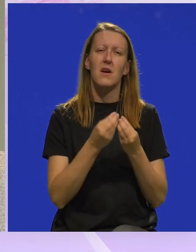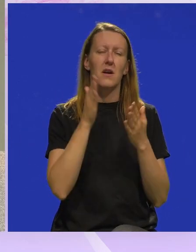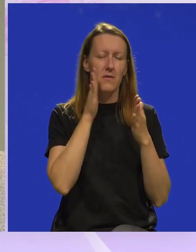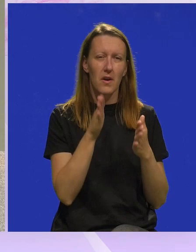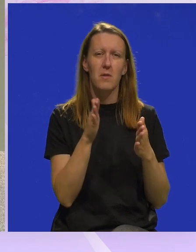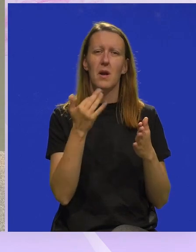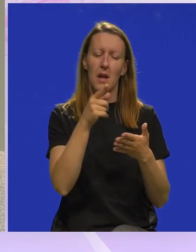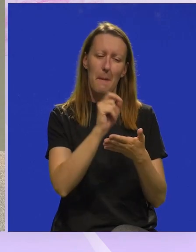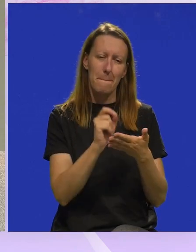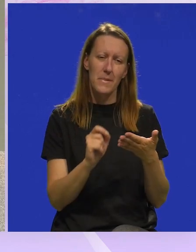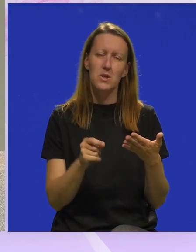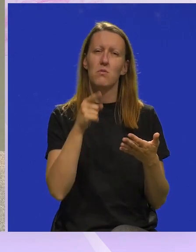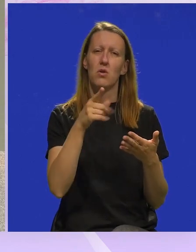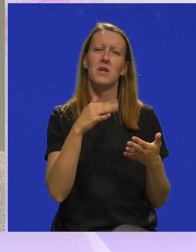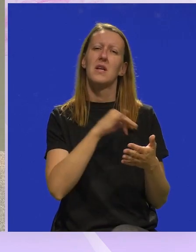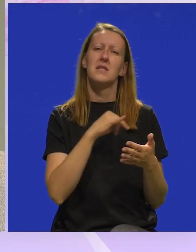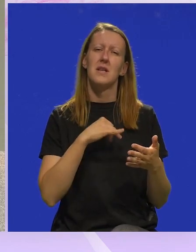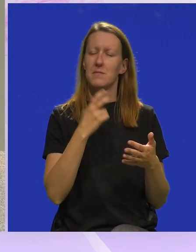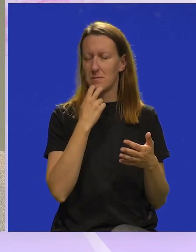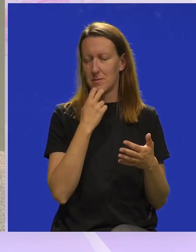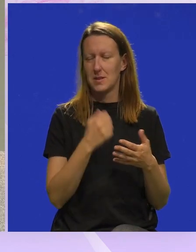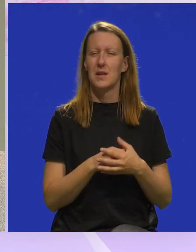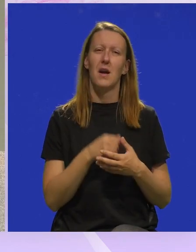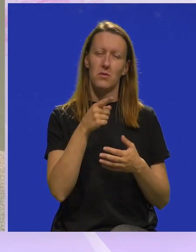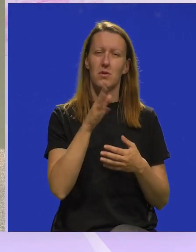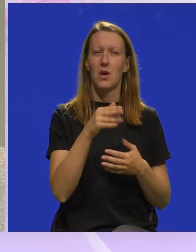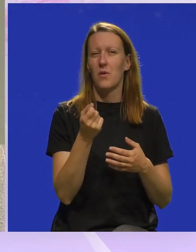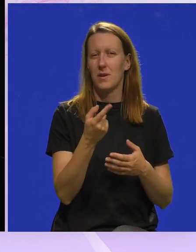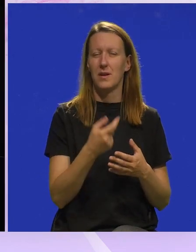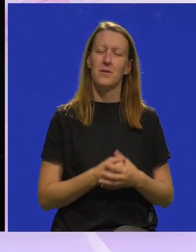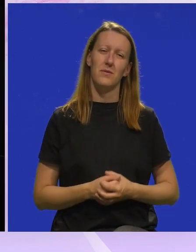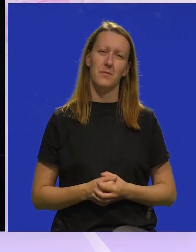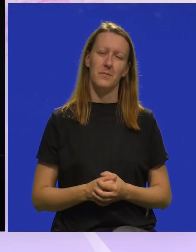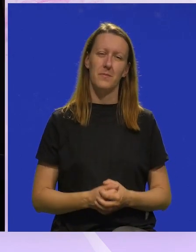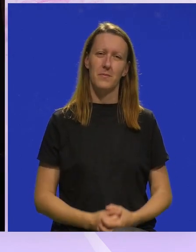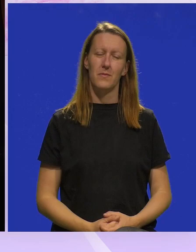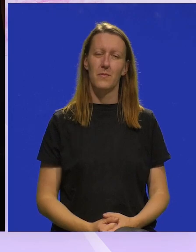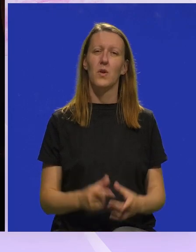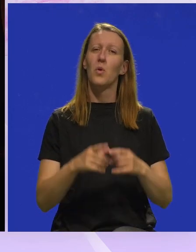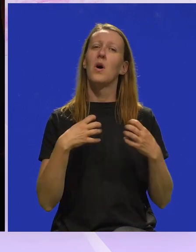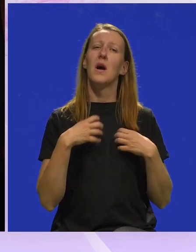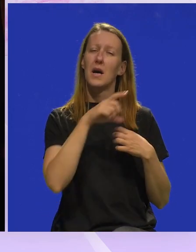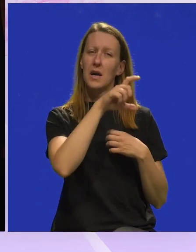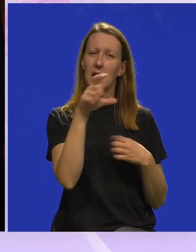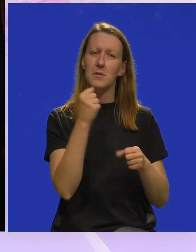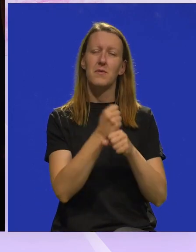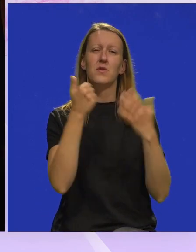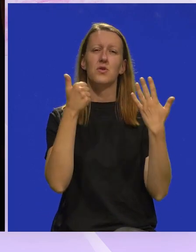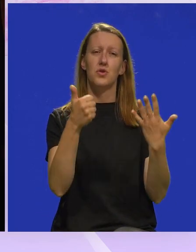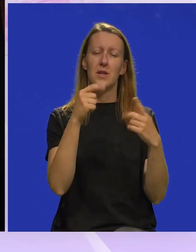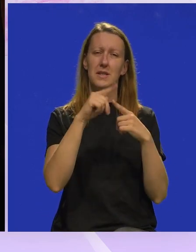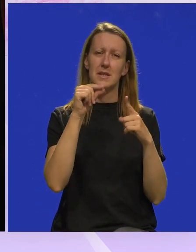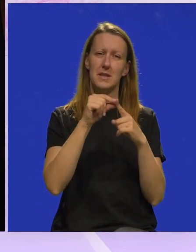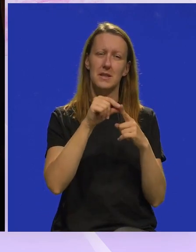vjeruj mi, kad pišem, onda si sam smijem. A to je tako rijetko. U predstavi je obrađeno šest